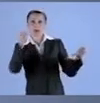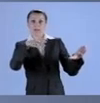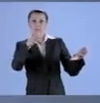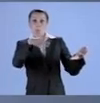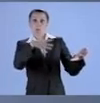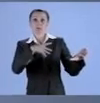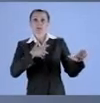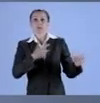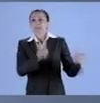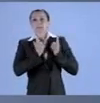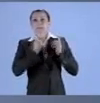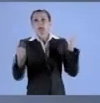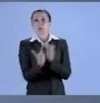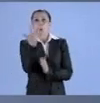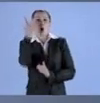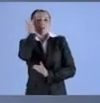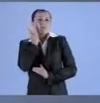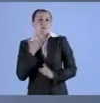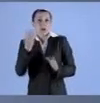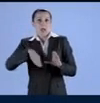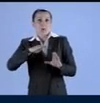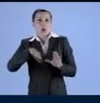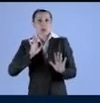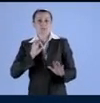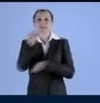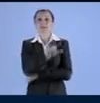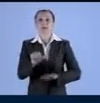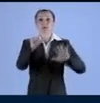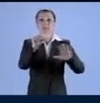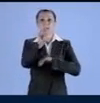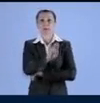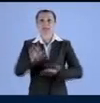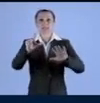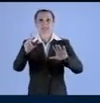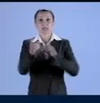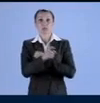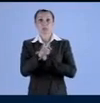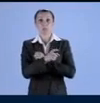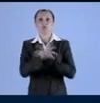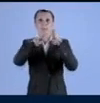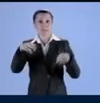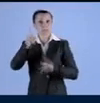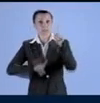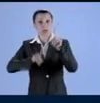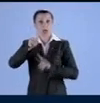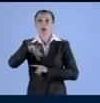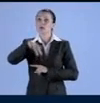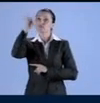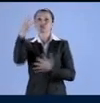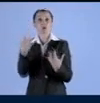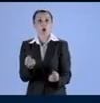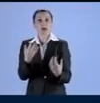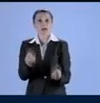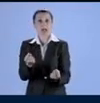Napoli. Sabato 6 e domenica 7 giugno, anche per la provincia di Milano, fai una precisa scelta di campo.